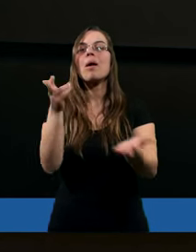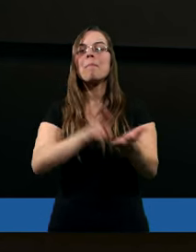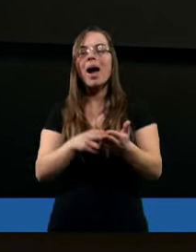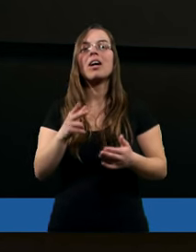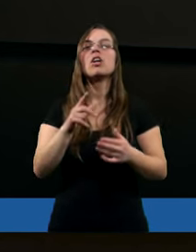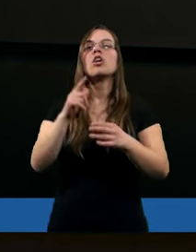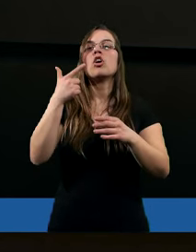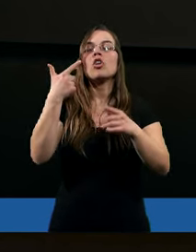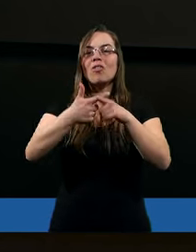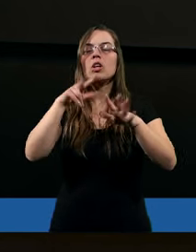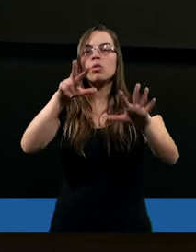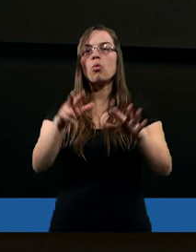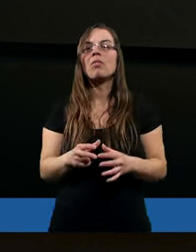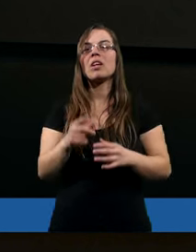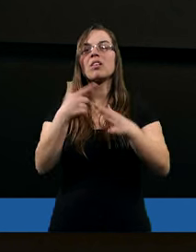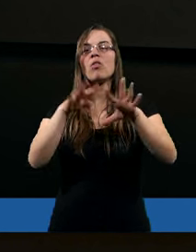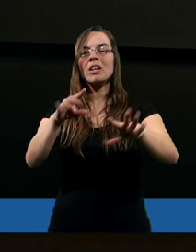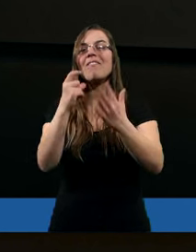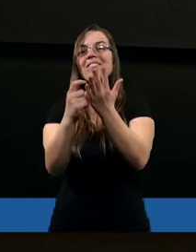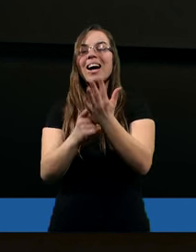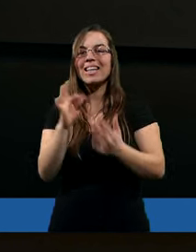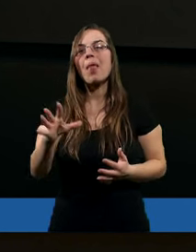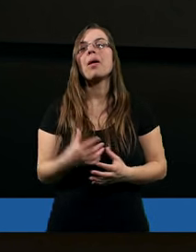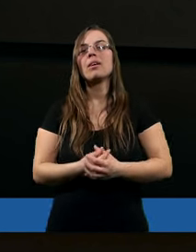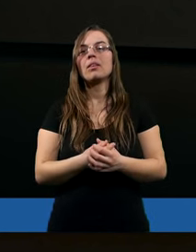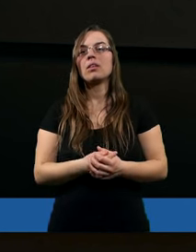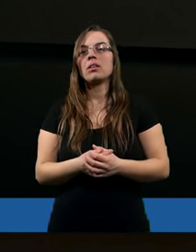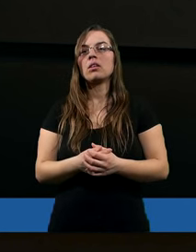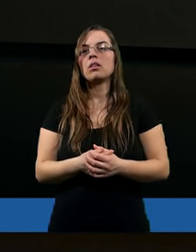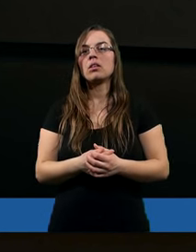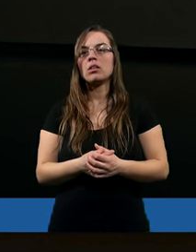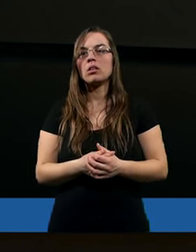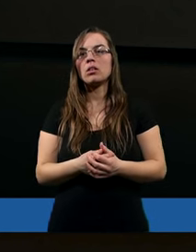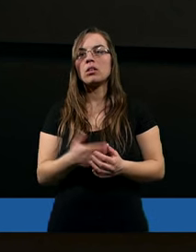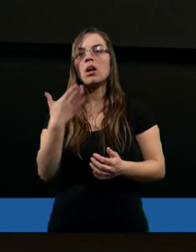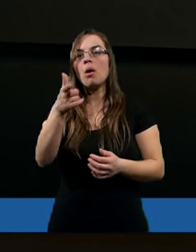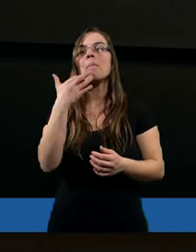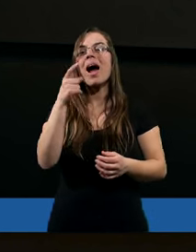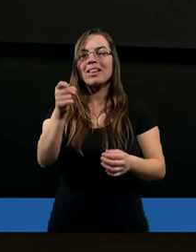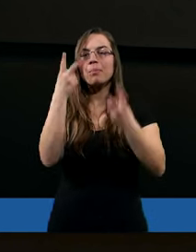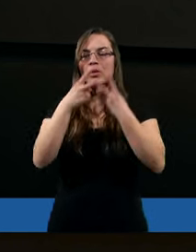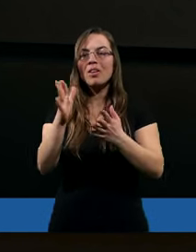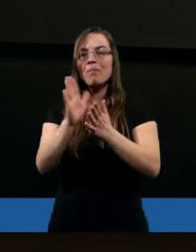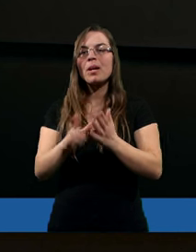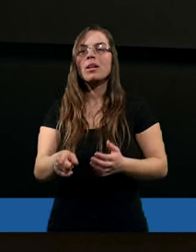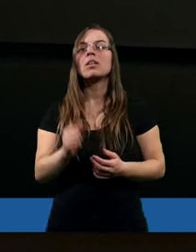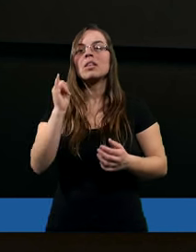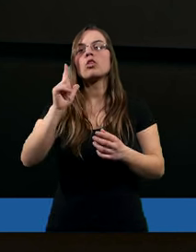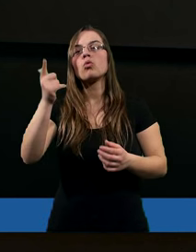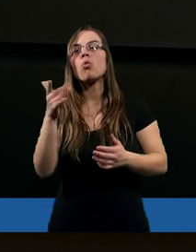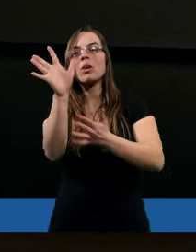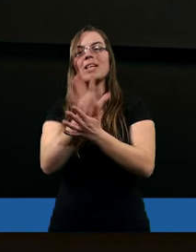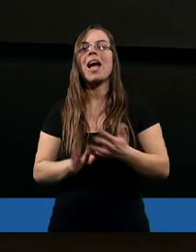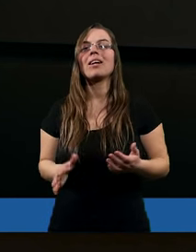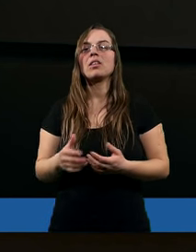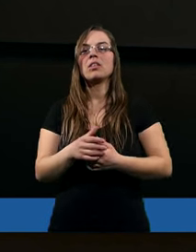trzeciego rozdziału dwudziesty ósmy i dwudziesty dziewiąty werset. Może poprosimy Magdy o przeczytanie tego tekstu. I